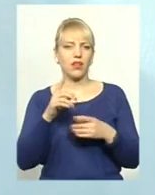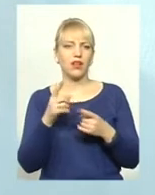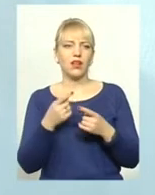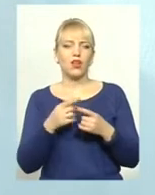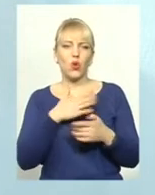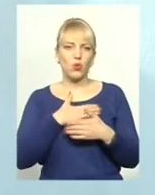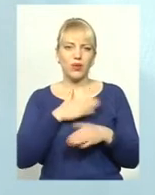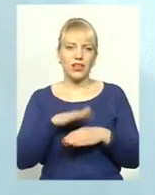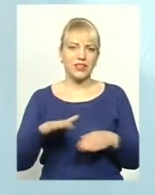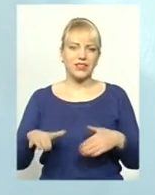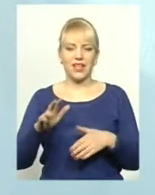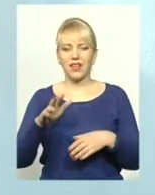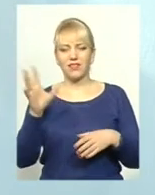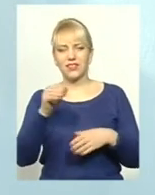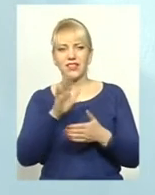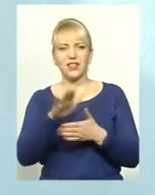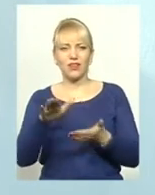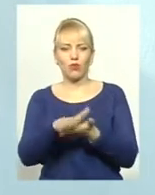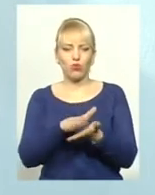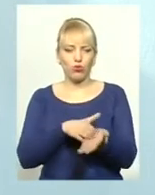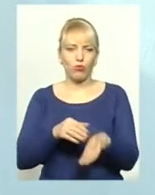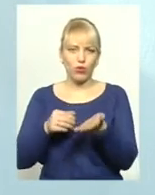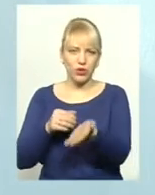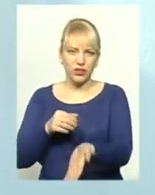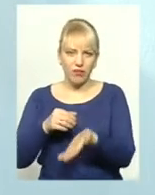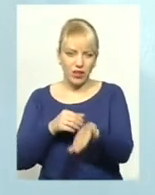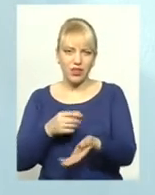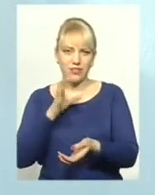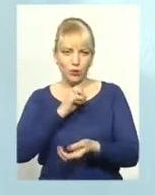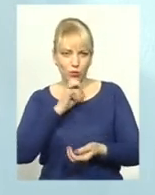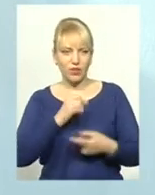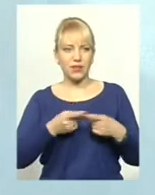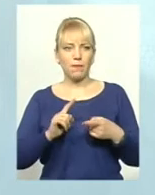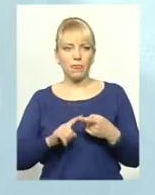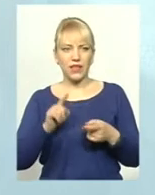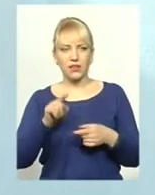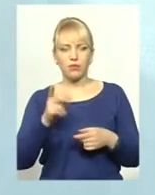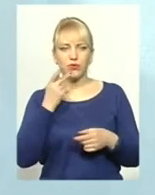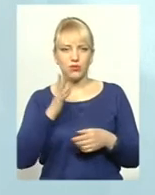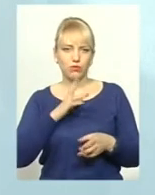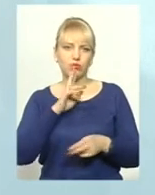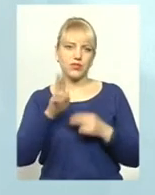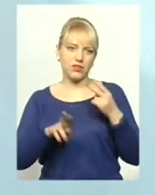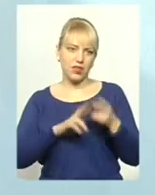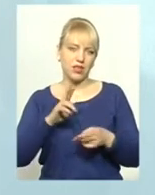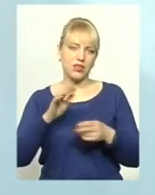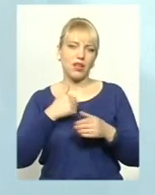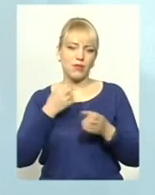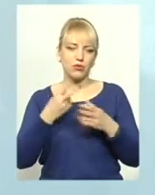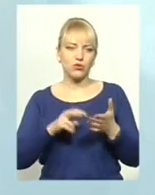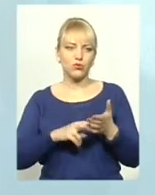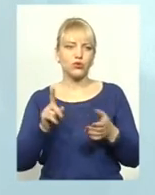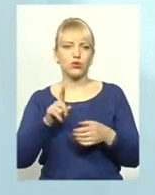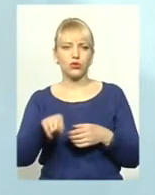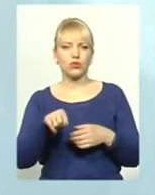любила дітей, діти всі несли її бутерброди, от я своєю дитиною гуляла там, і, в общем, на неї були постійні скарги, і я просто боялася, що її хтось